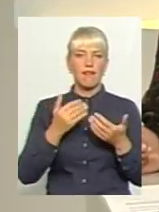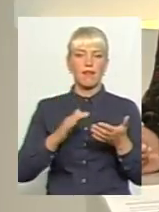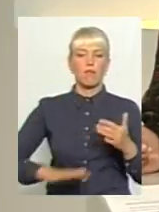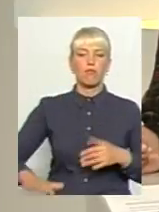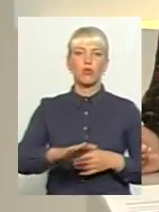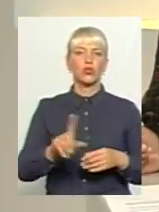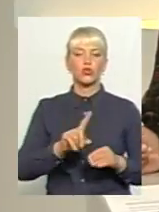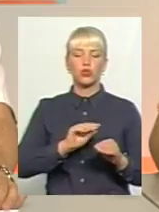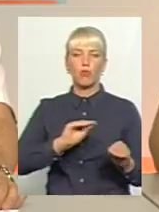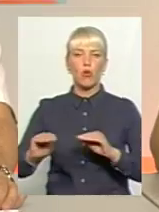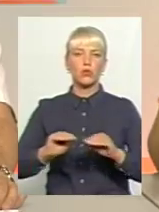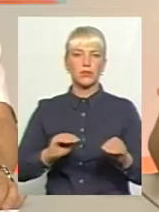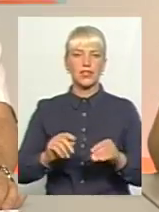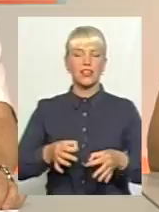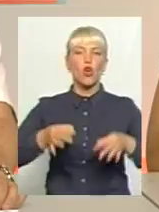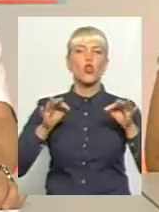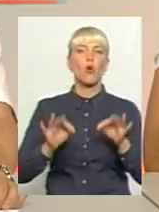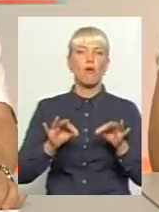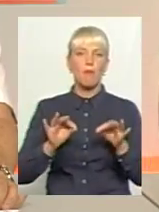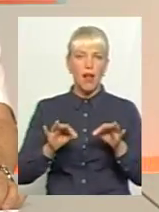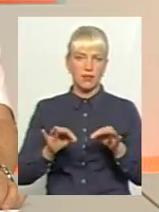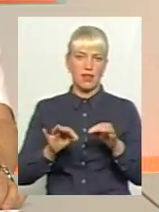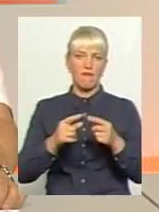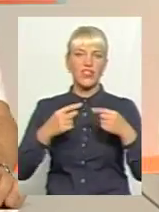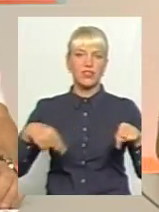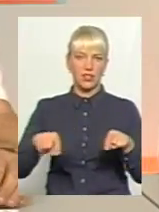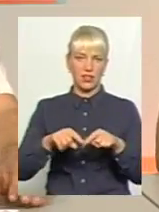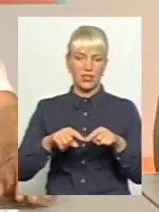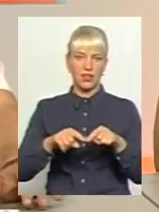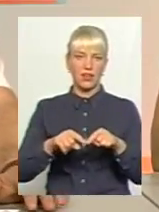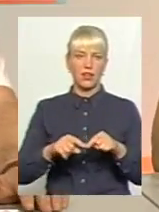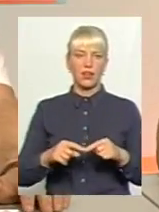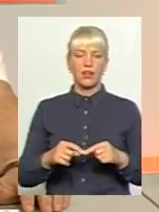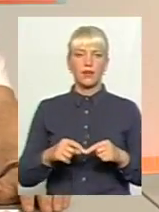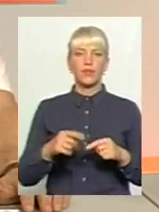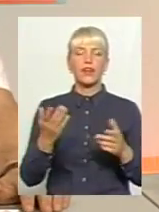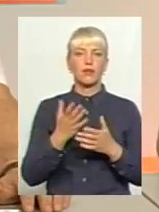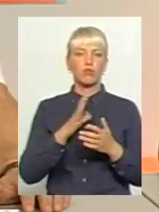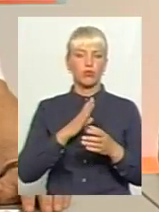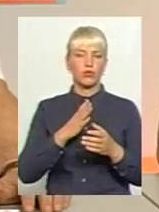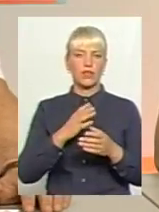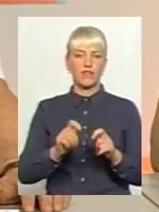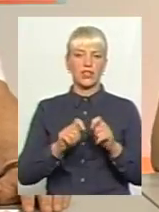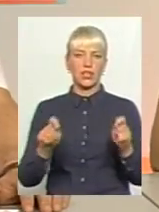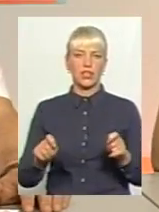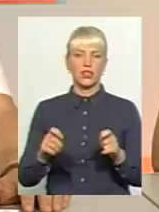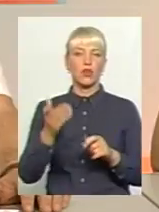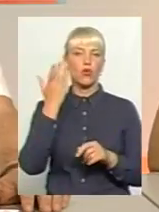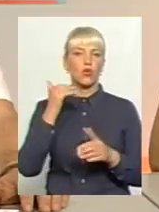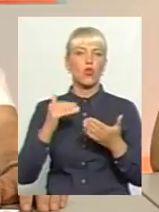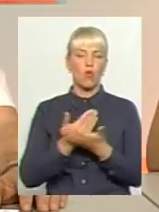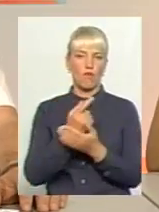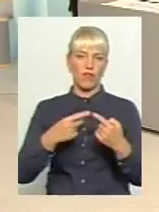розмістити нормальне відділення, яке розрослося, я не знаю, половину буде вілетрити, і на зараз, тобто, це не